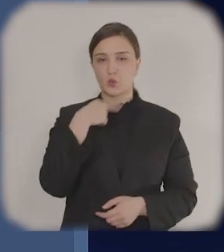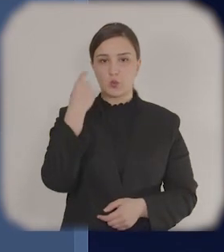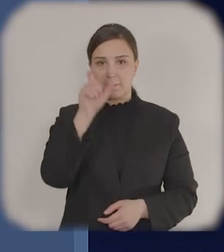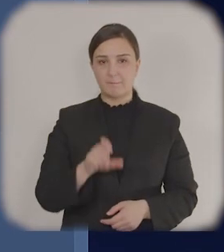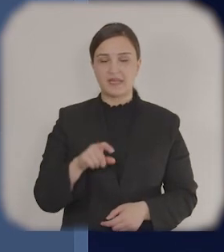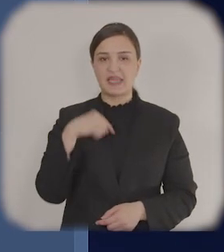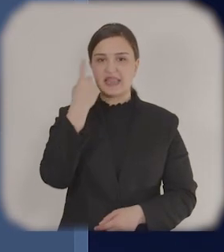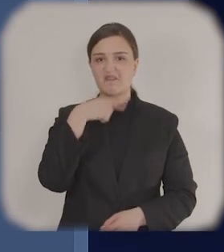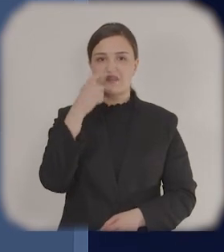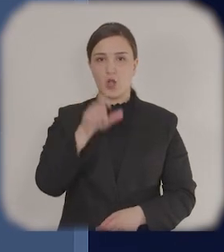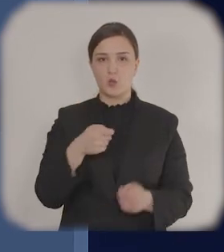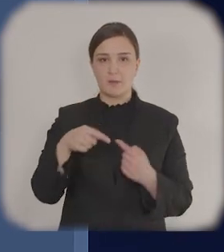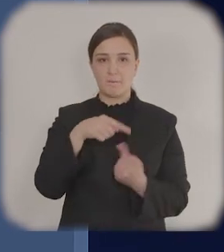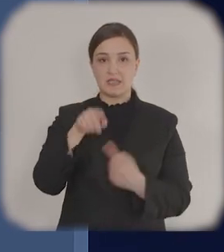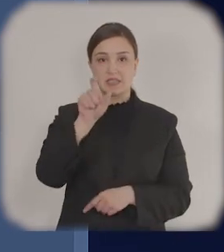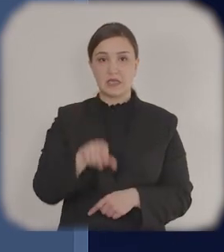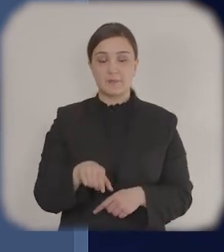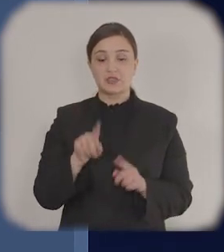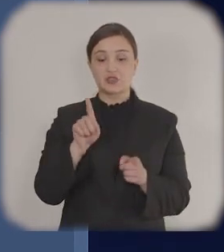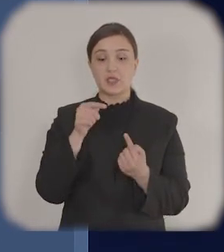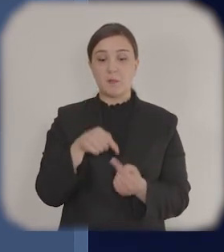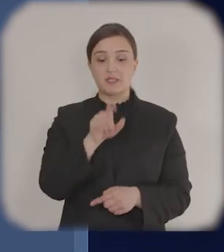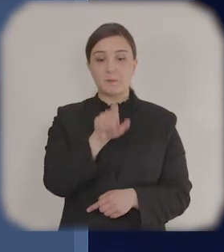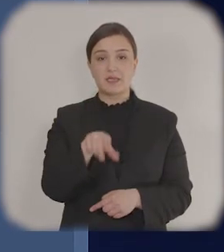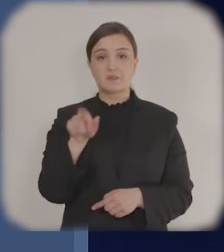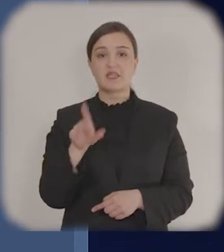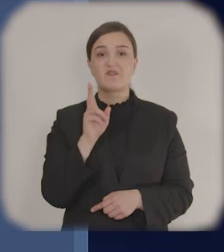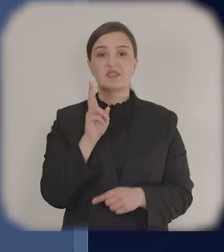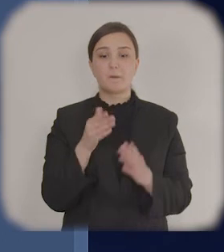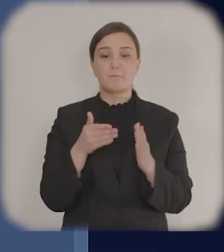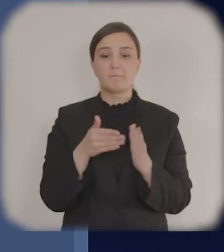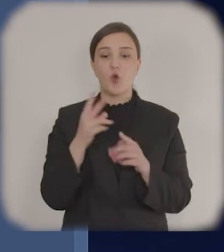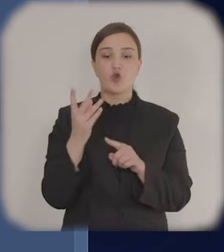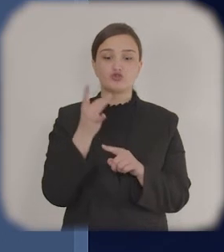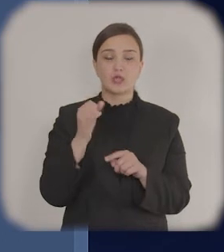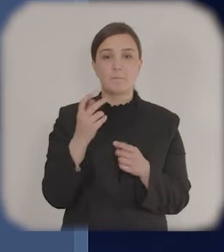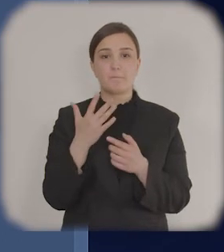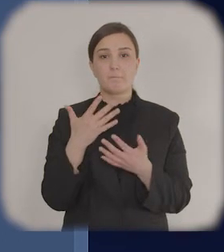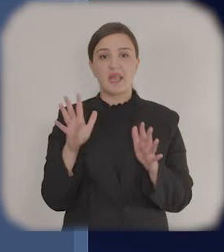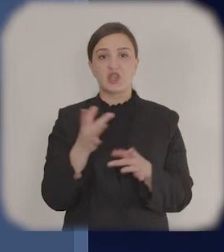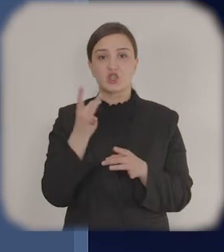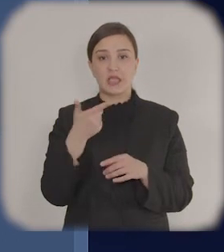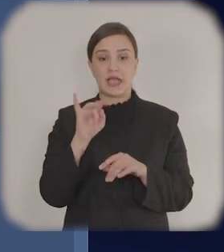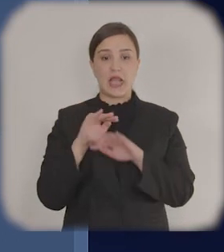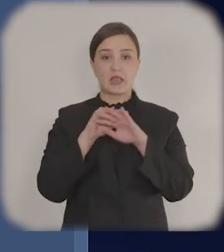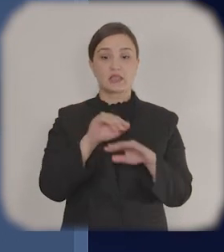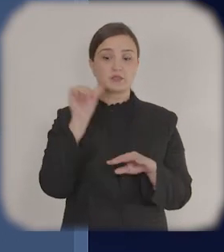Həmçinin 2020-ci il müsabiqə çərçivəsində müəyyənləşən beneficiarlar da məhdudlaşdırılırlar.